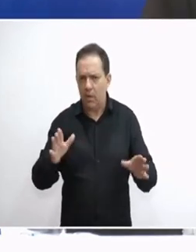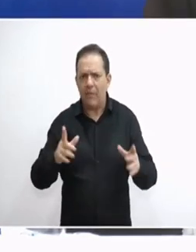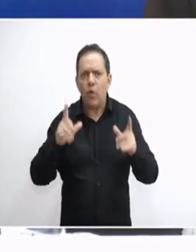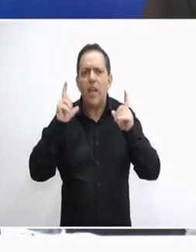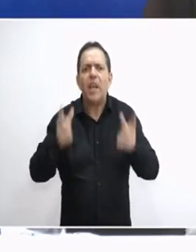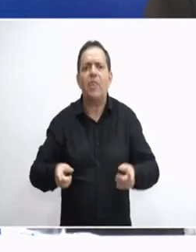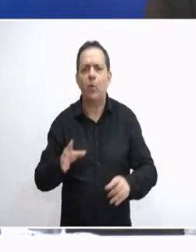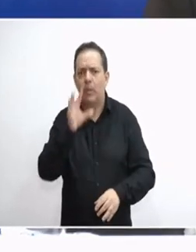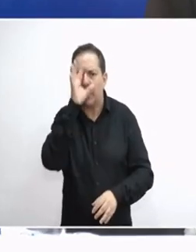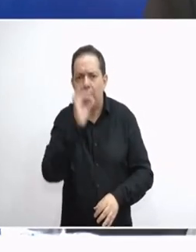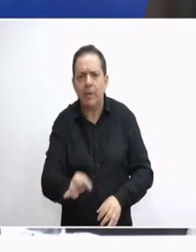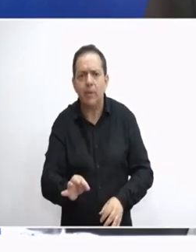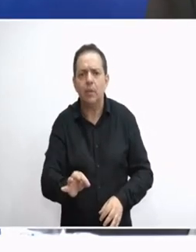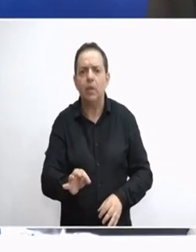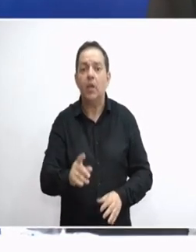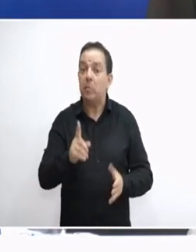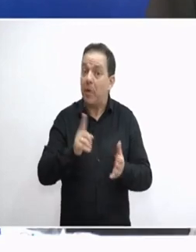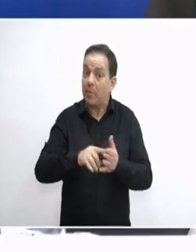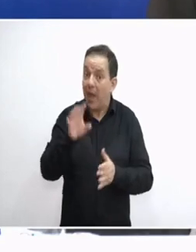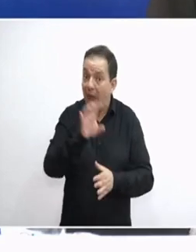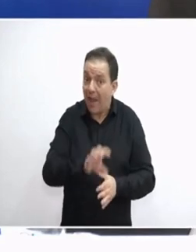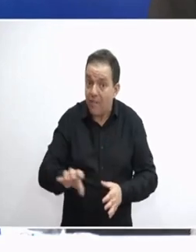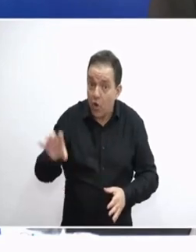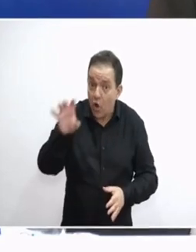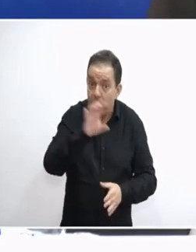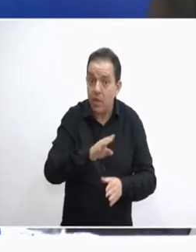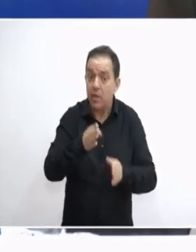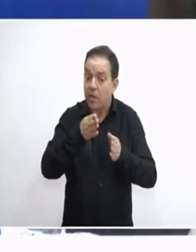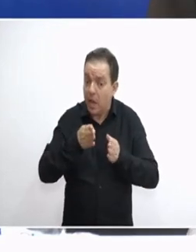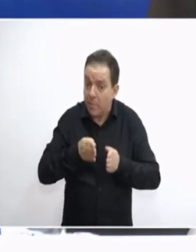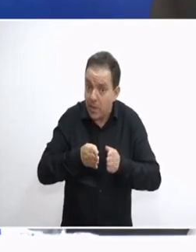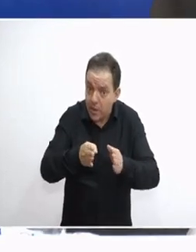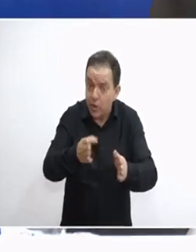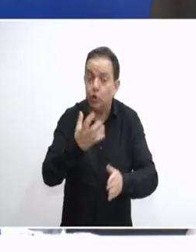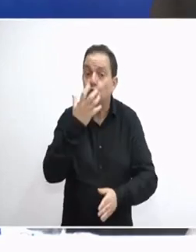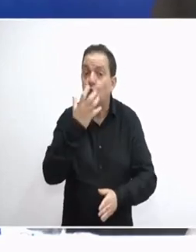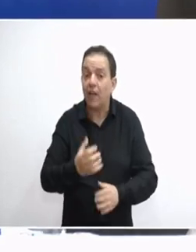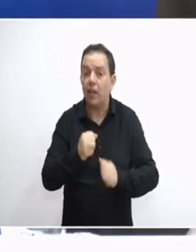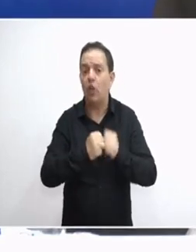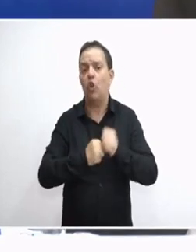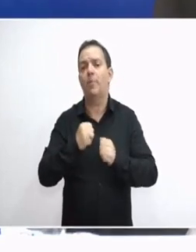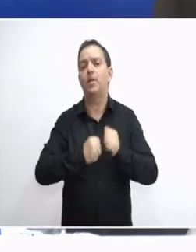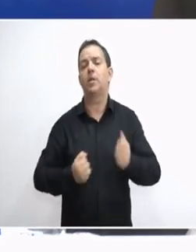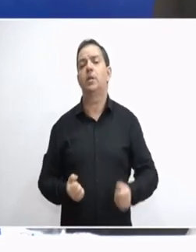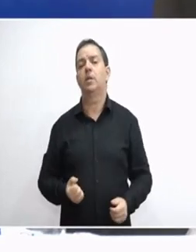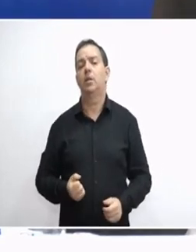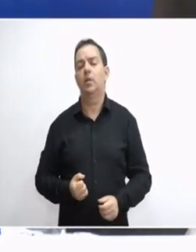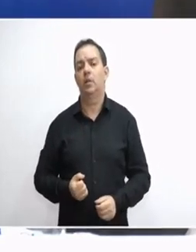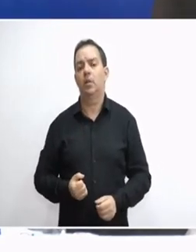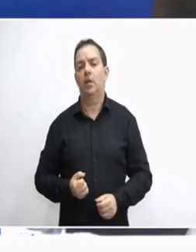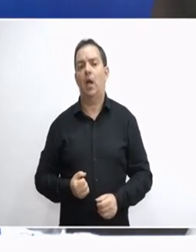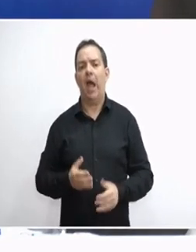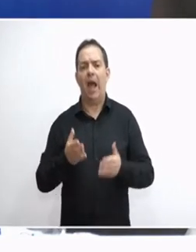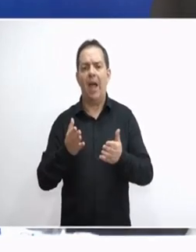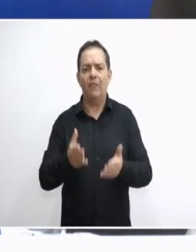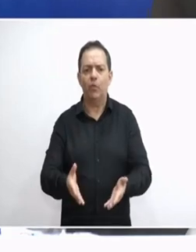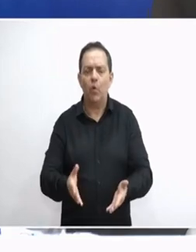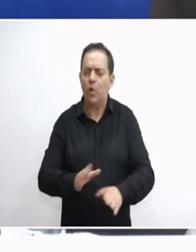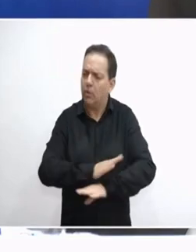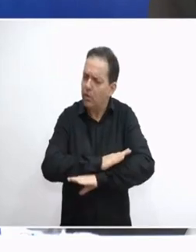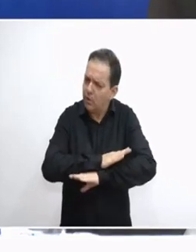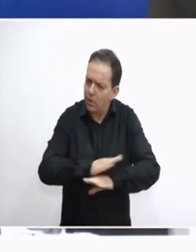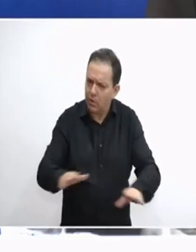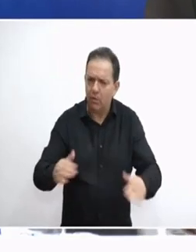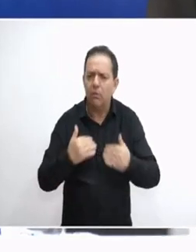Δημοκρατίας και της Ευρώπης. Θα πρέπει η Ευρώπη να μπει σε μια πολύ σοβαρή δομή. Άρα, λοιπόν, αυτό δεν έπρεπε καν να